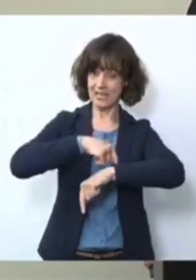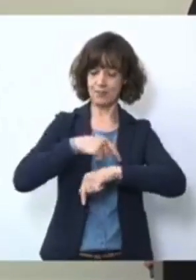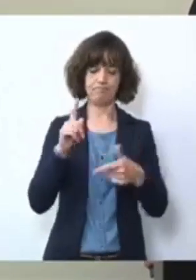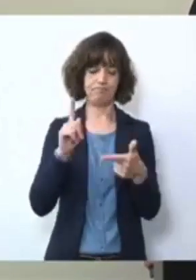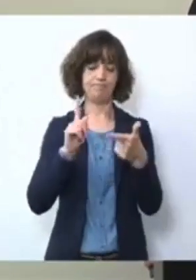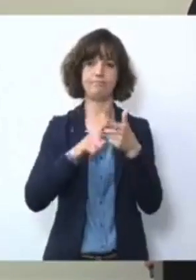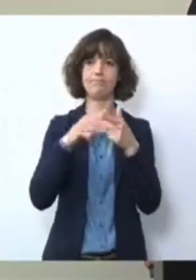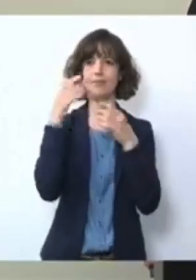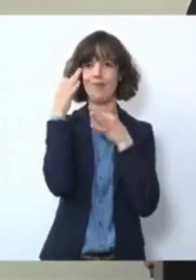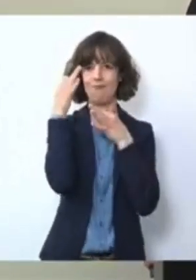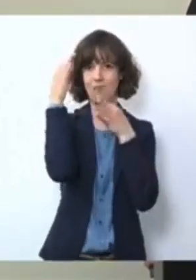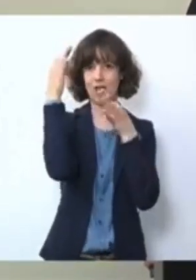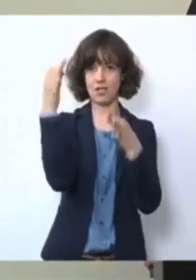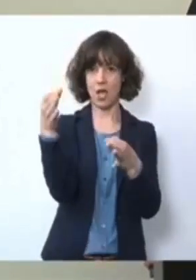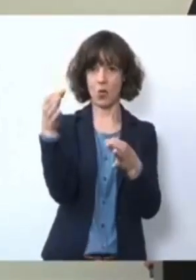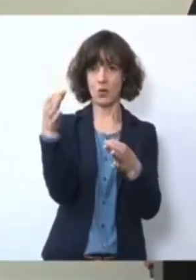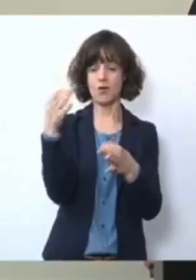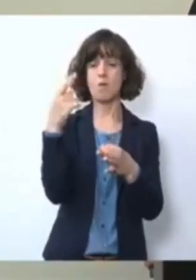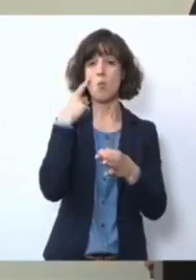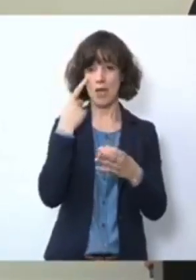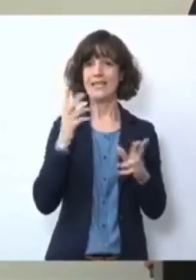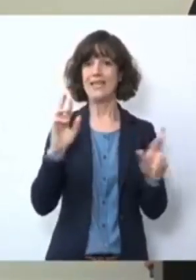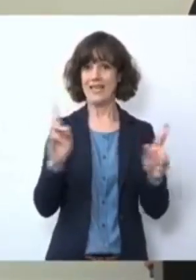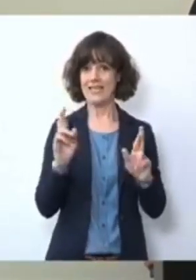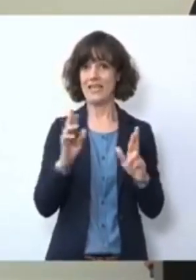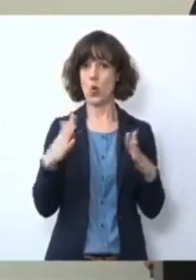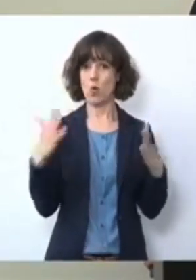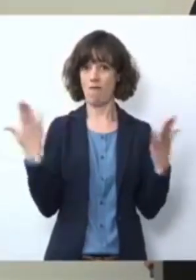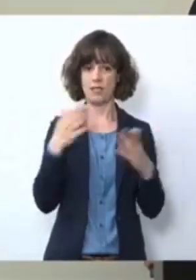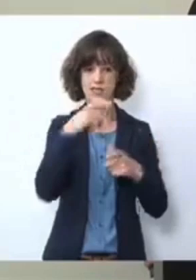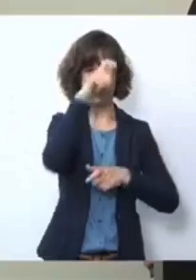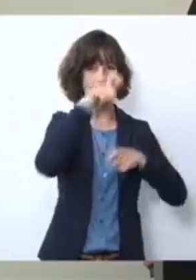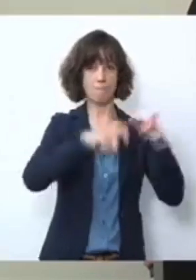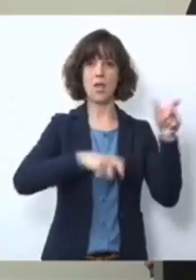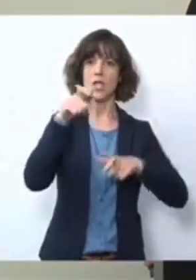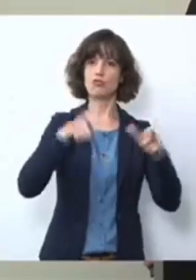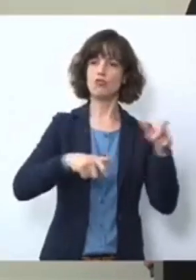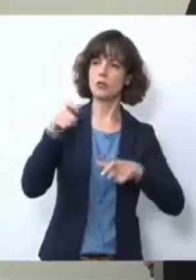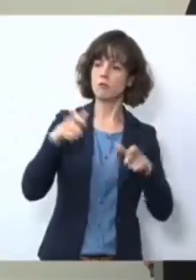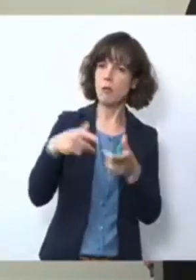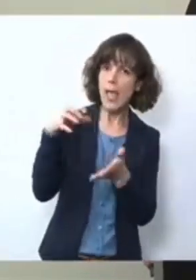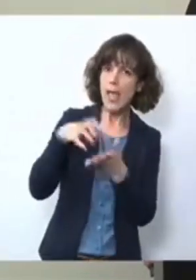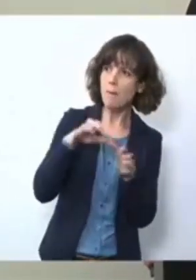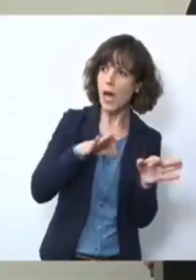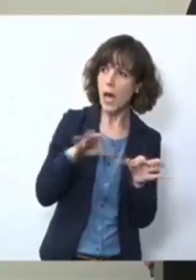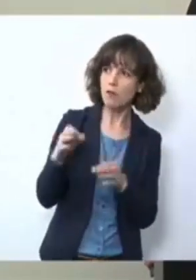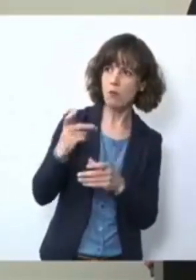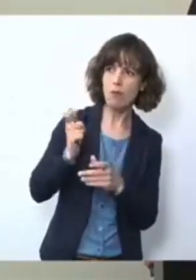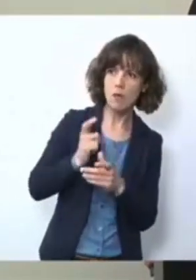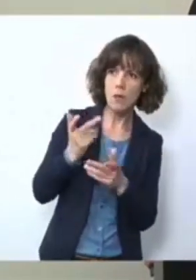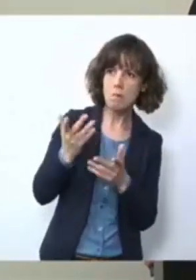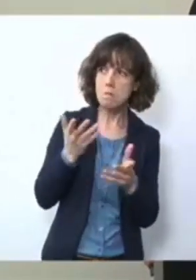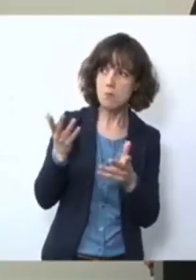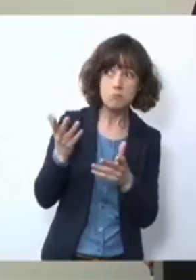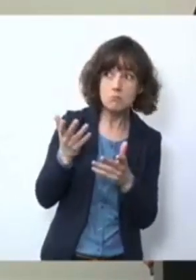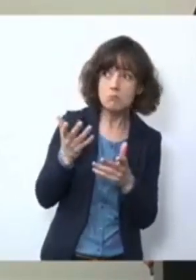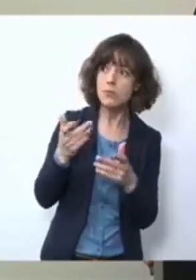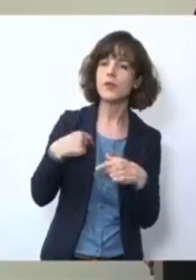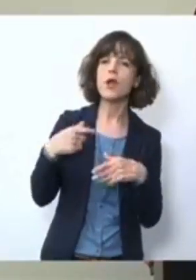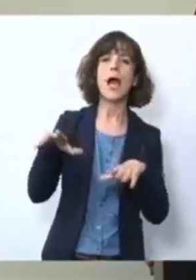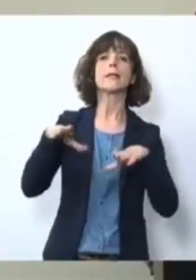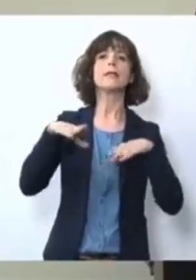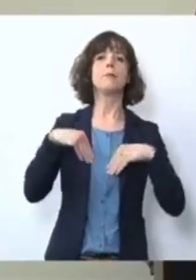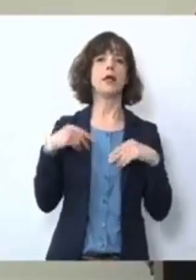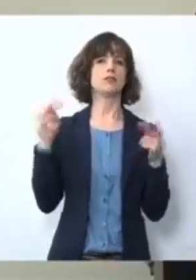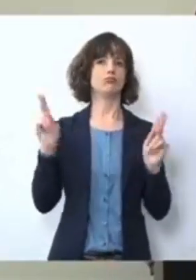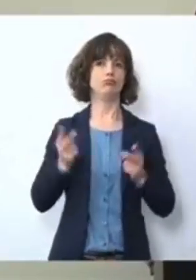Es wird gerade aufs Spiel gesetzt, dass die Akzeptanz der Menschen schon vor einer App-Einführung verloren geht. Schnellschüsse, die